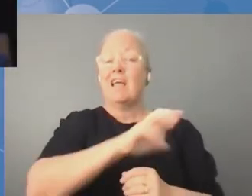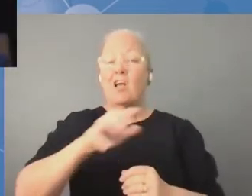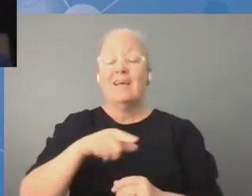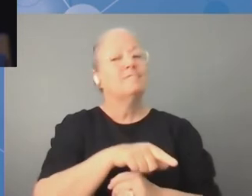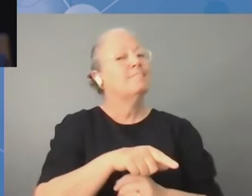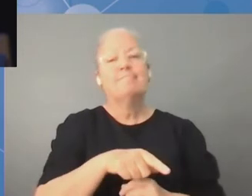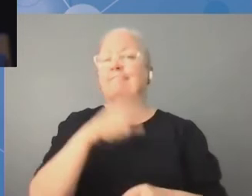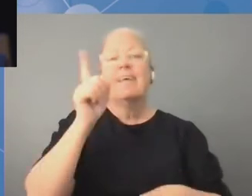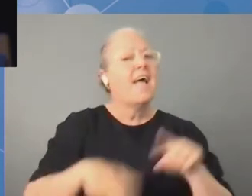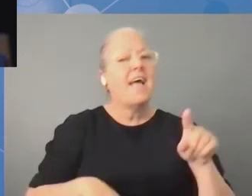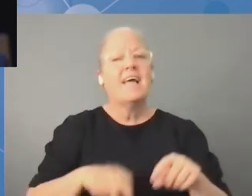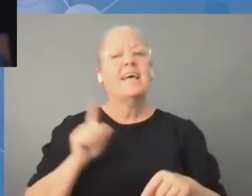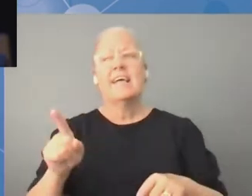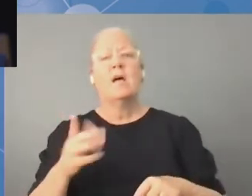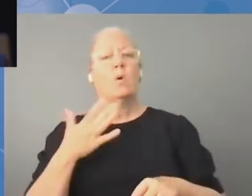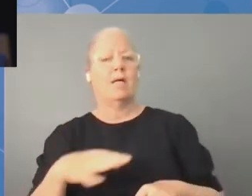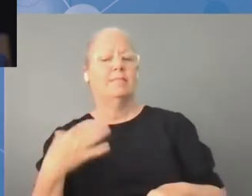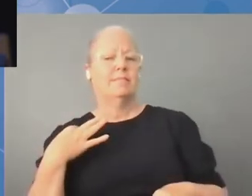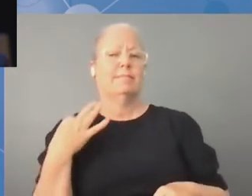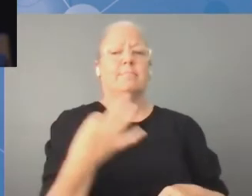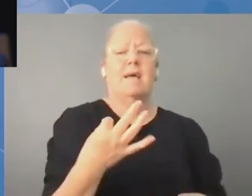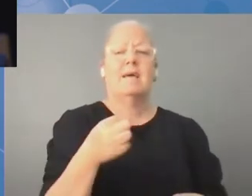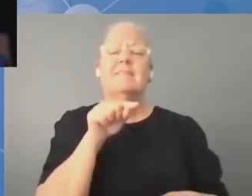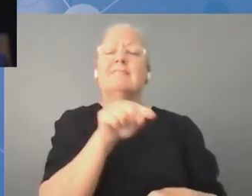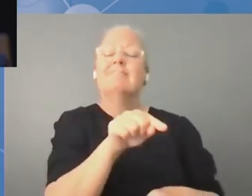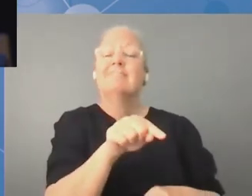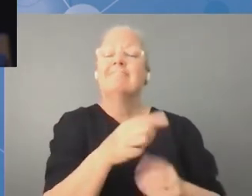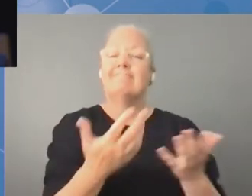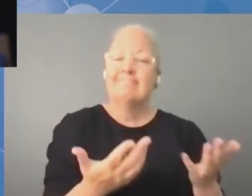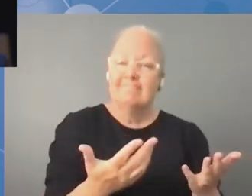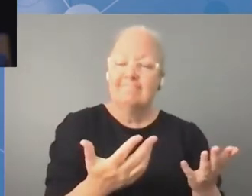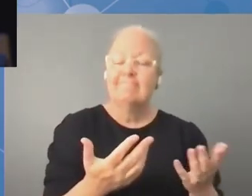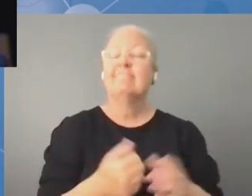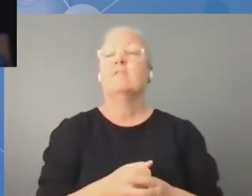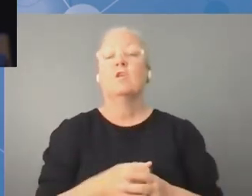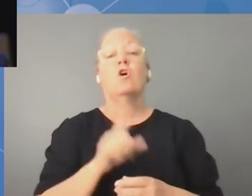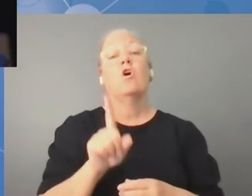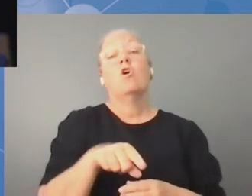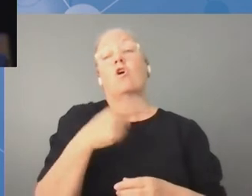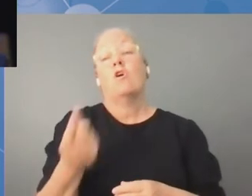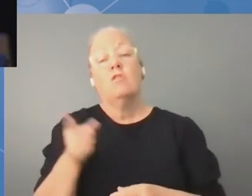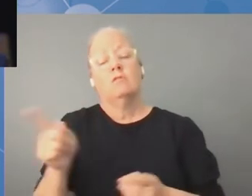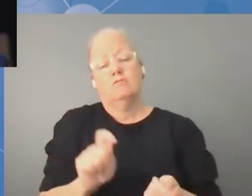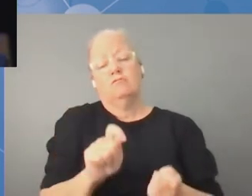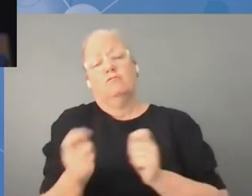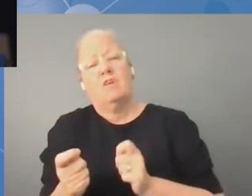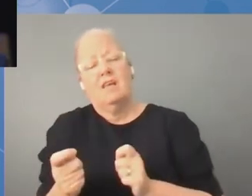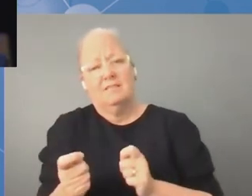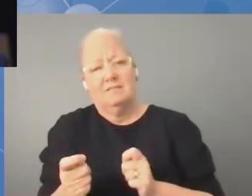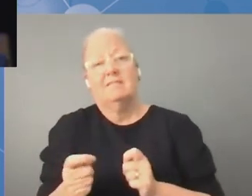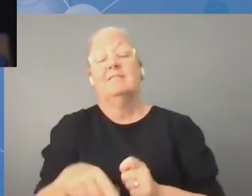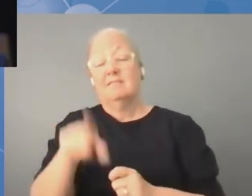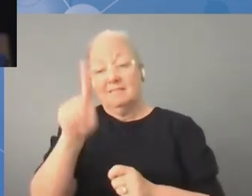nie mogą ubiegać się o stypendia. Inne grupy